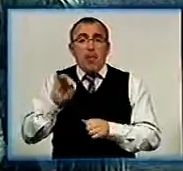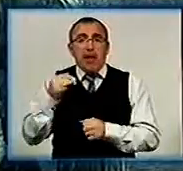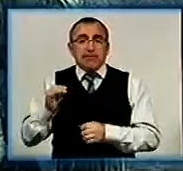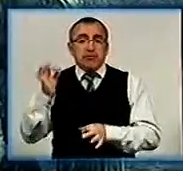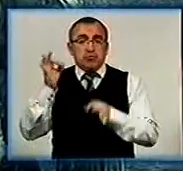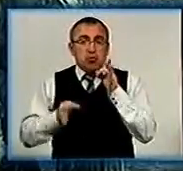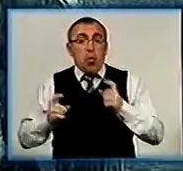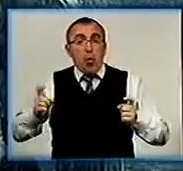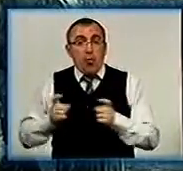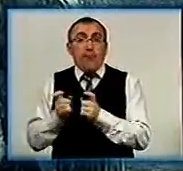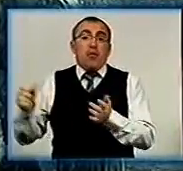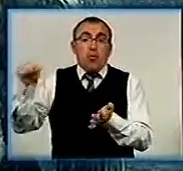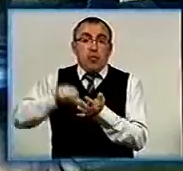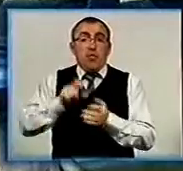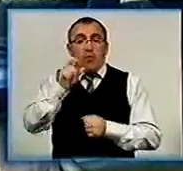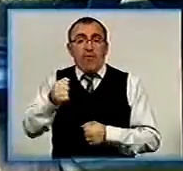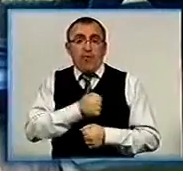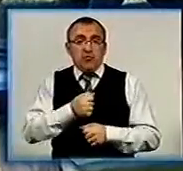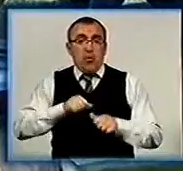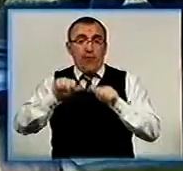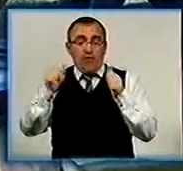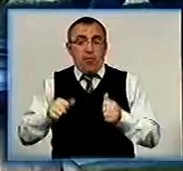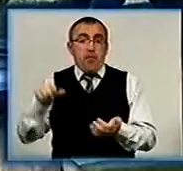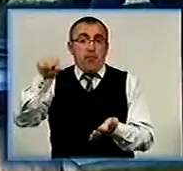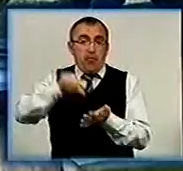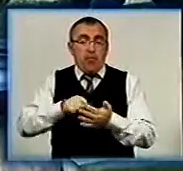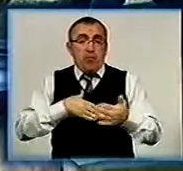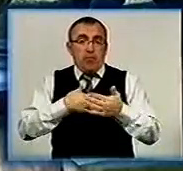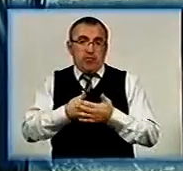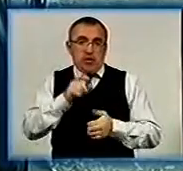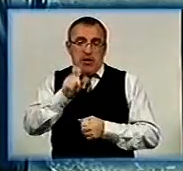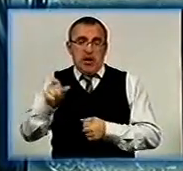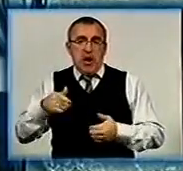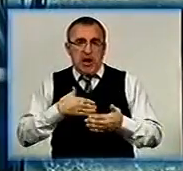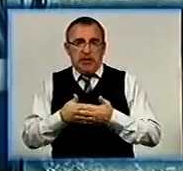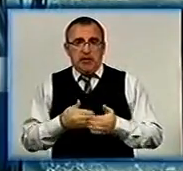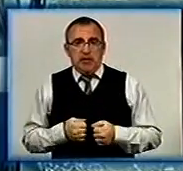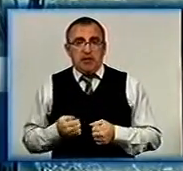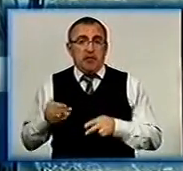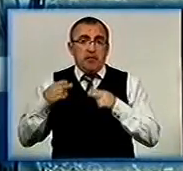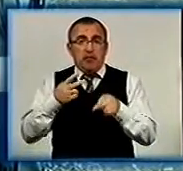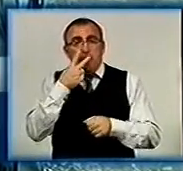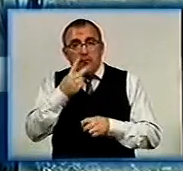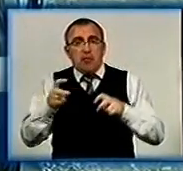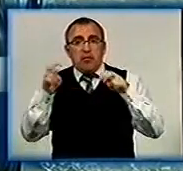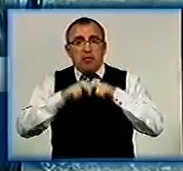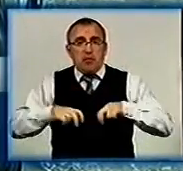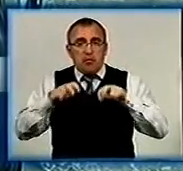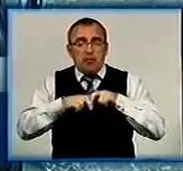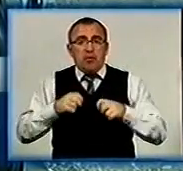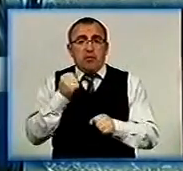суду. До конфлікту долучилися і люди у військовій формі. Представляються громадськими активістами. Приїхали подивитися, розібратися,